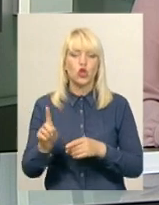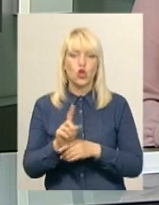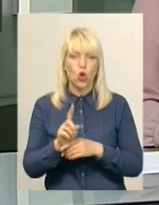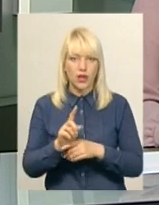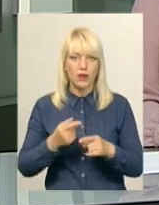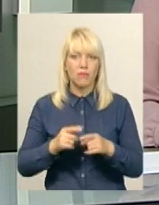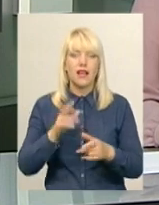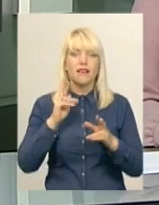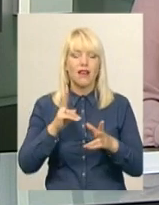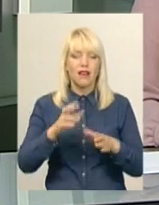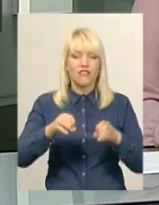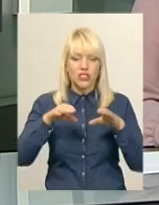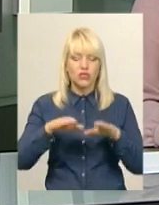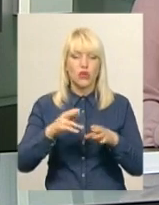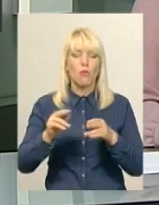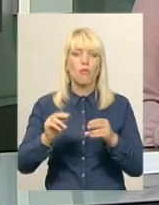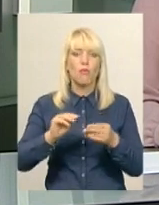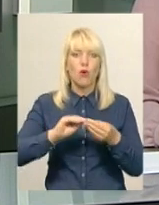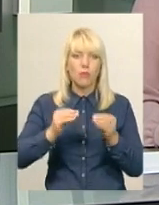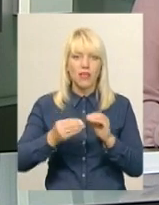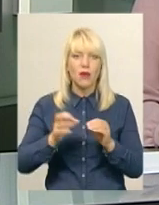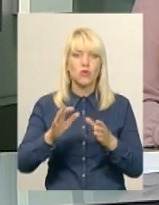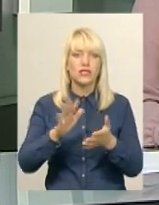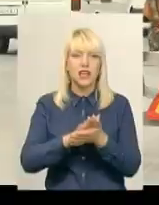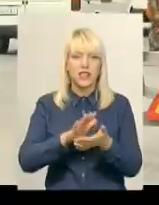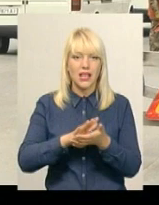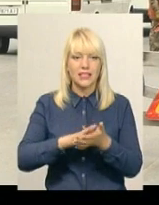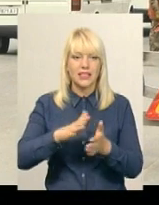засмічення дощеприймальних колекторів – у сюжеті Світлани Русіної.